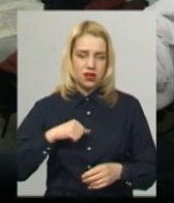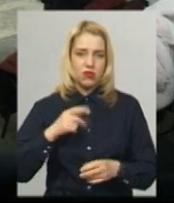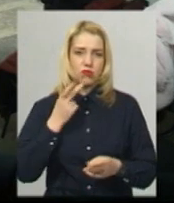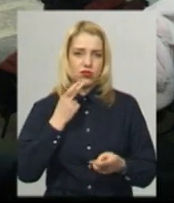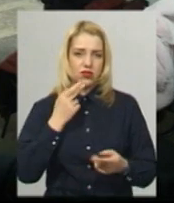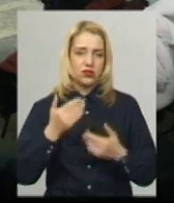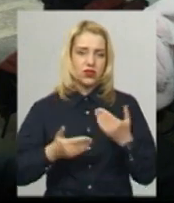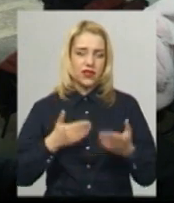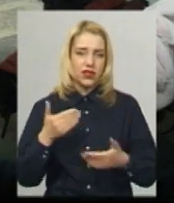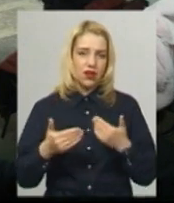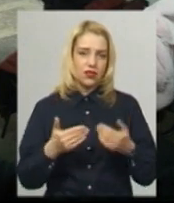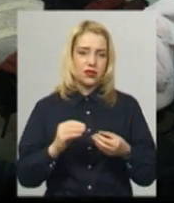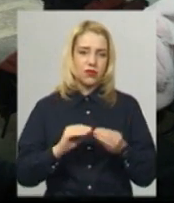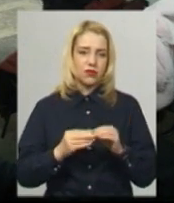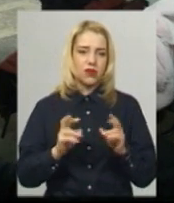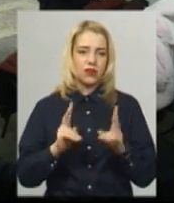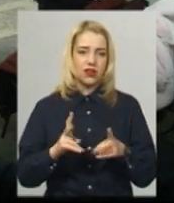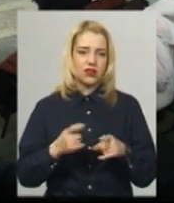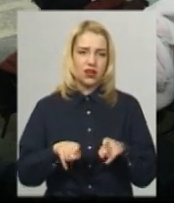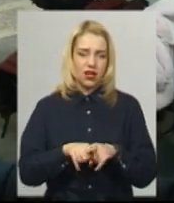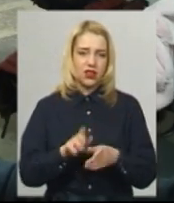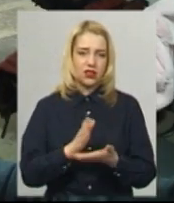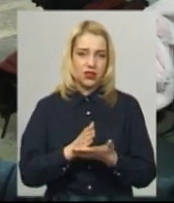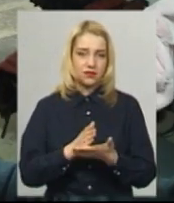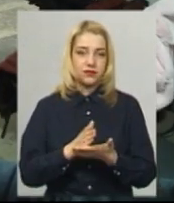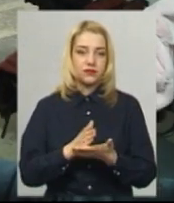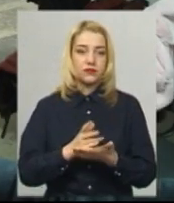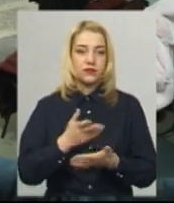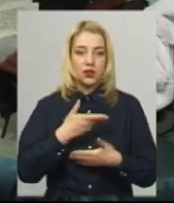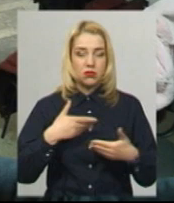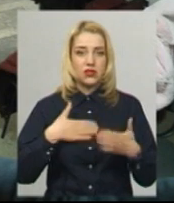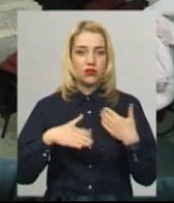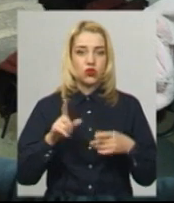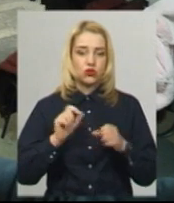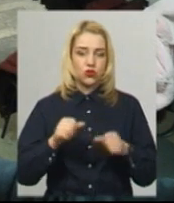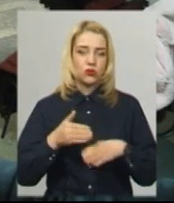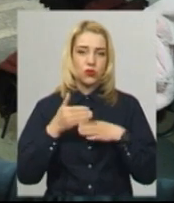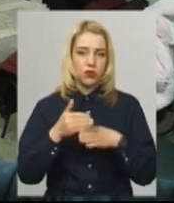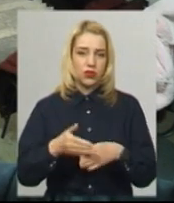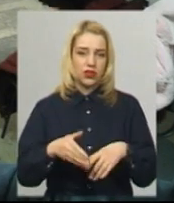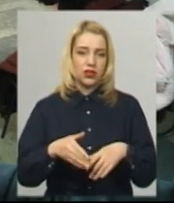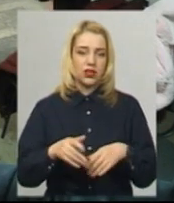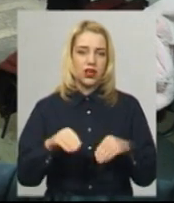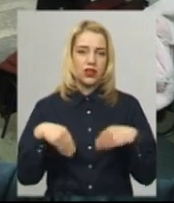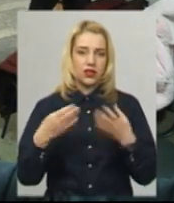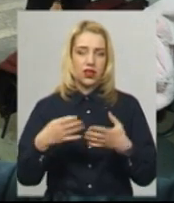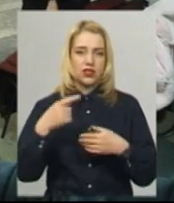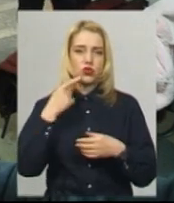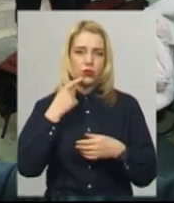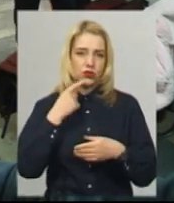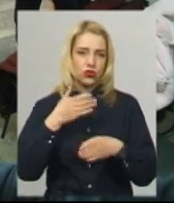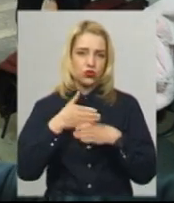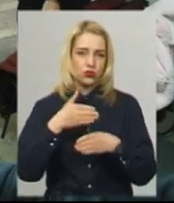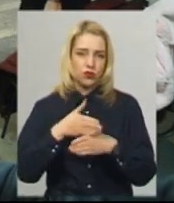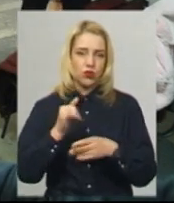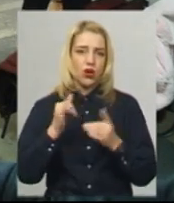звертаються, проблема, як кажуть, вона така є, ми задоволені тим, що можемо допомогти, можу надати стоматологічну домову,